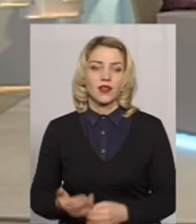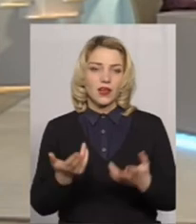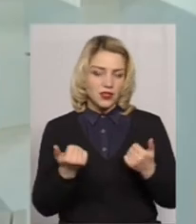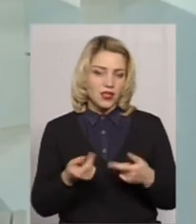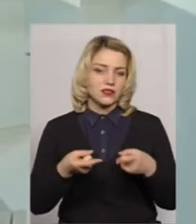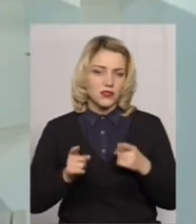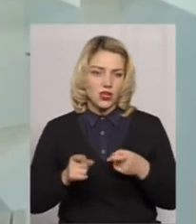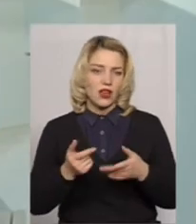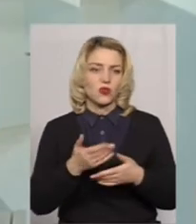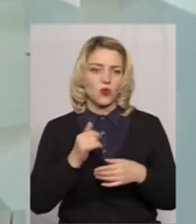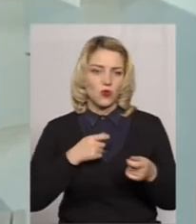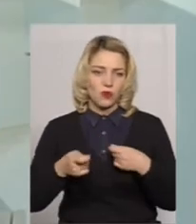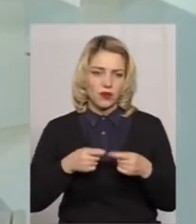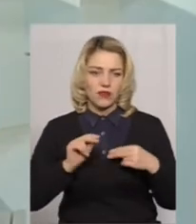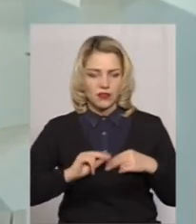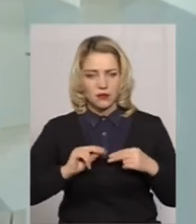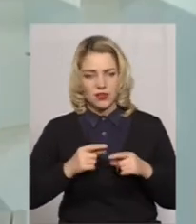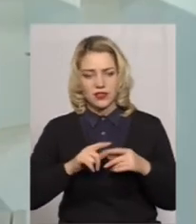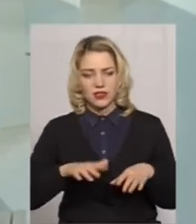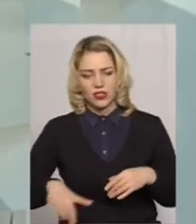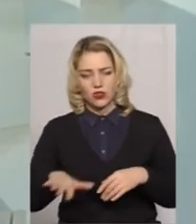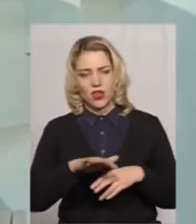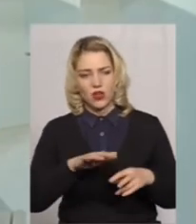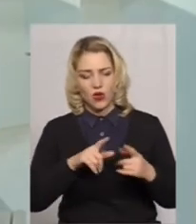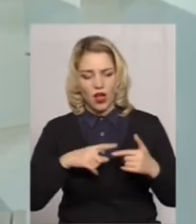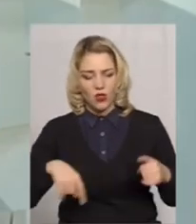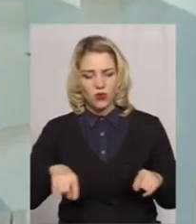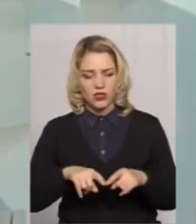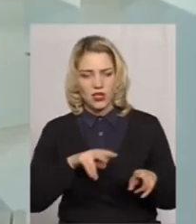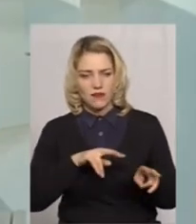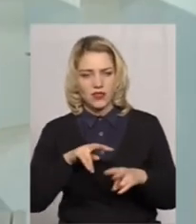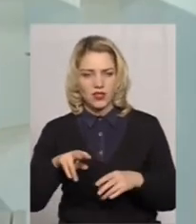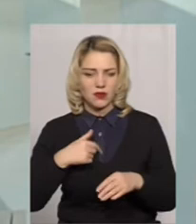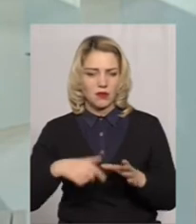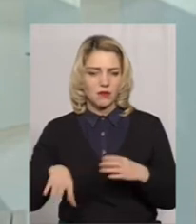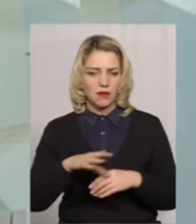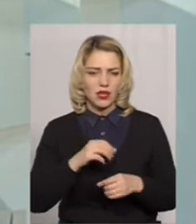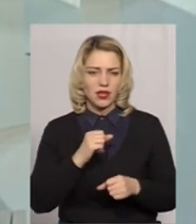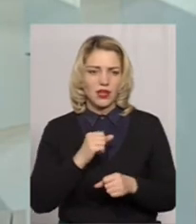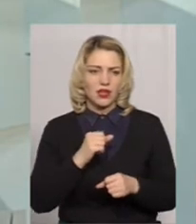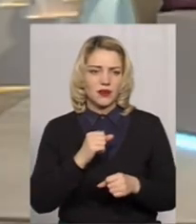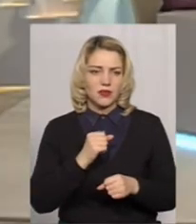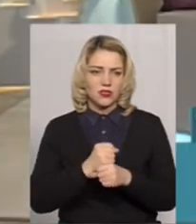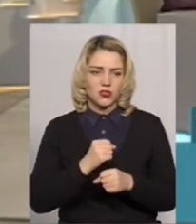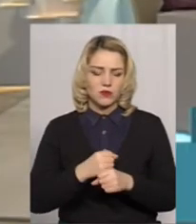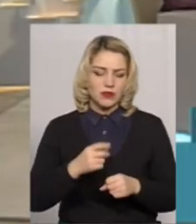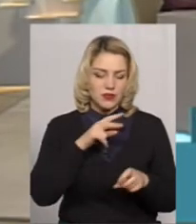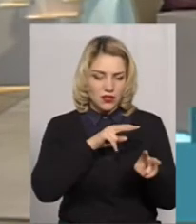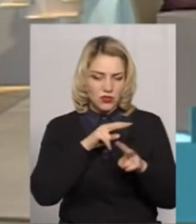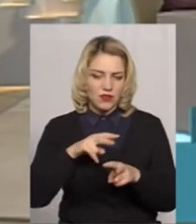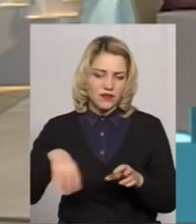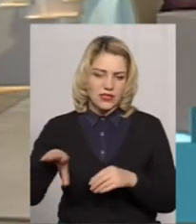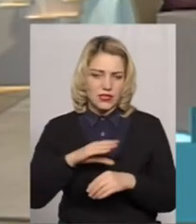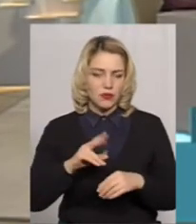Управління Держпраці в нас територіально-голузевий нагляд. Ми здійснюємо нагляд за всіма суб'єктами господарювання, які відповідно до законодавства